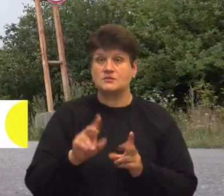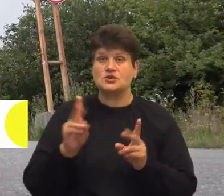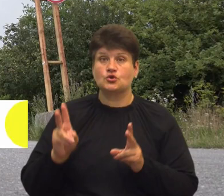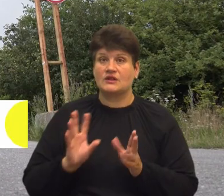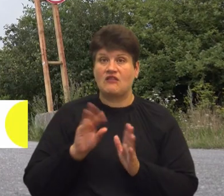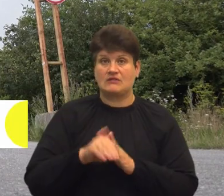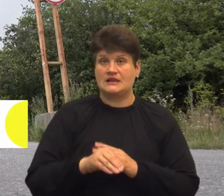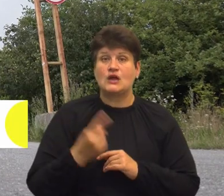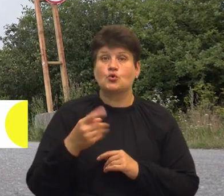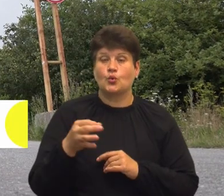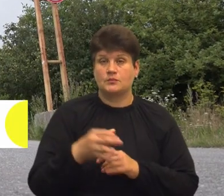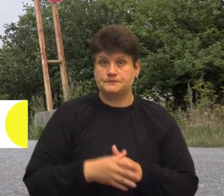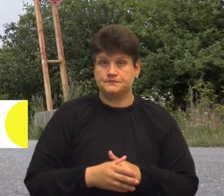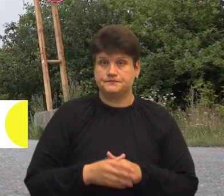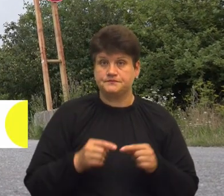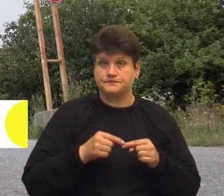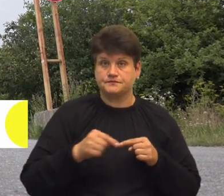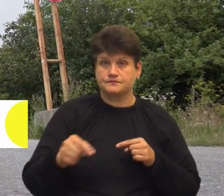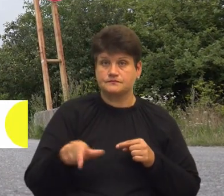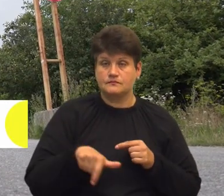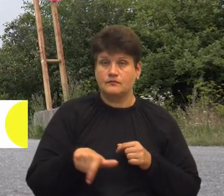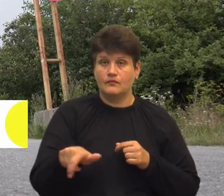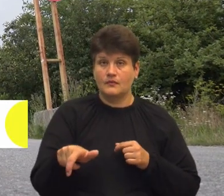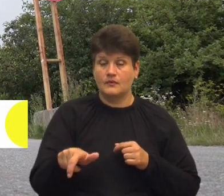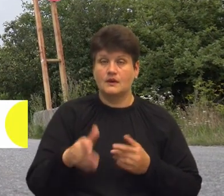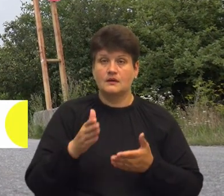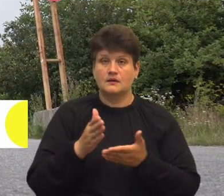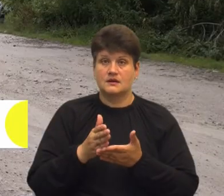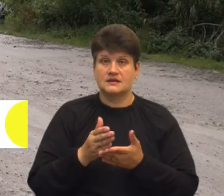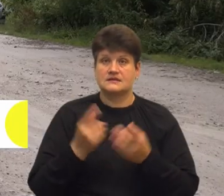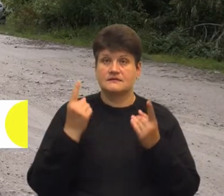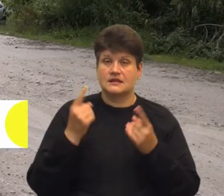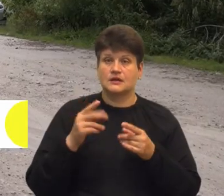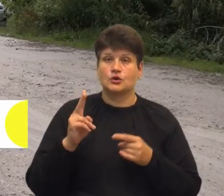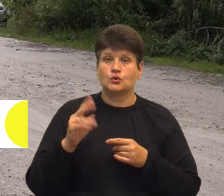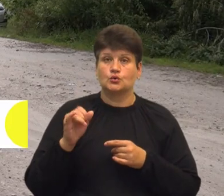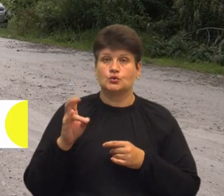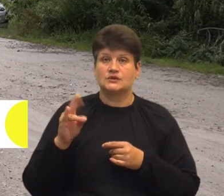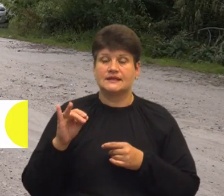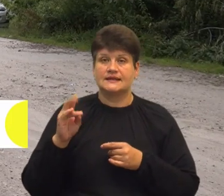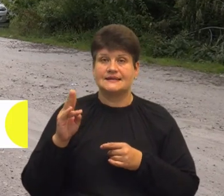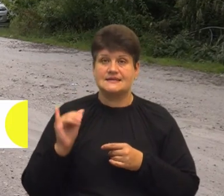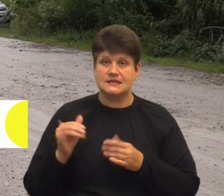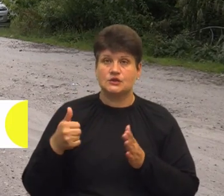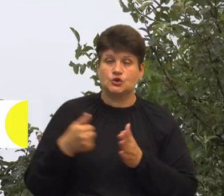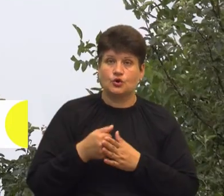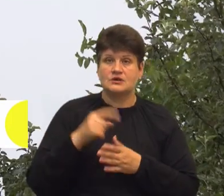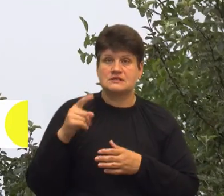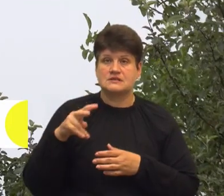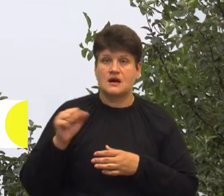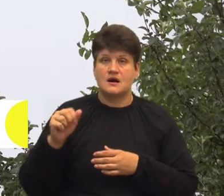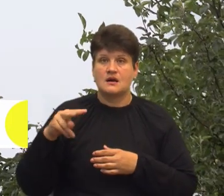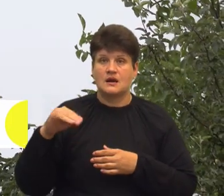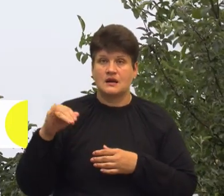Ділянка дороги, про яку розповідає Ніна Сенчишин, простягається з Великого Кунинця до Залізців Там встановлений знак про заборону